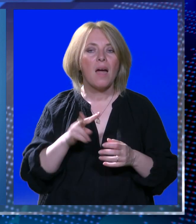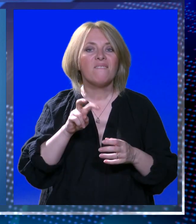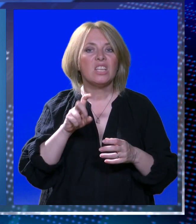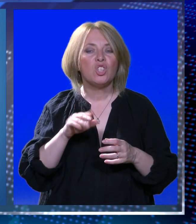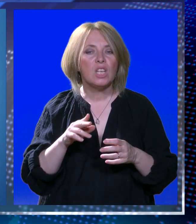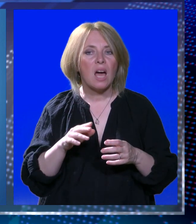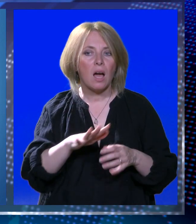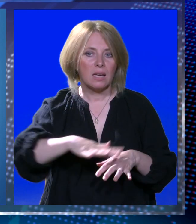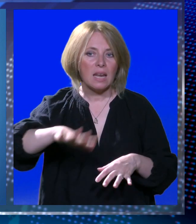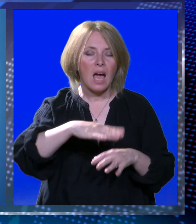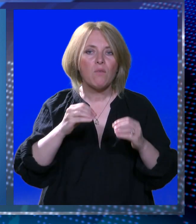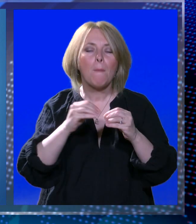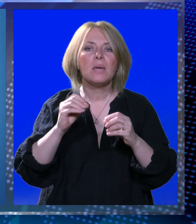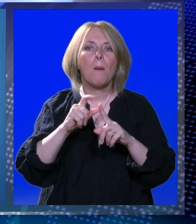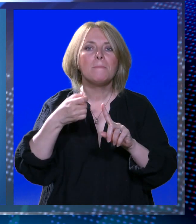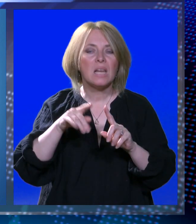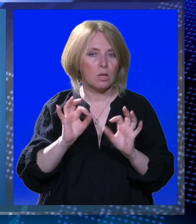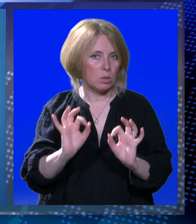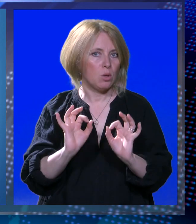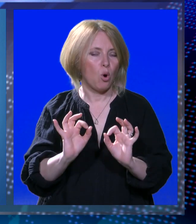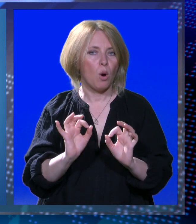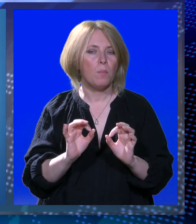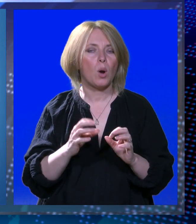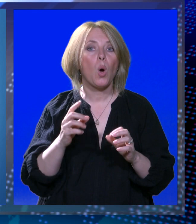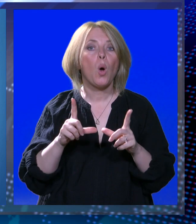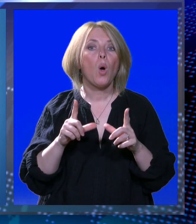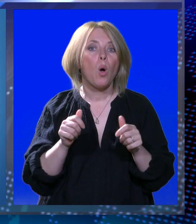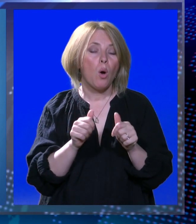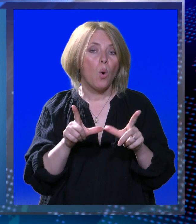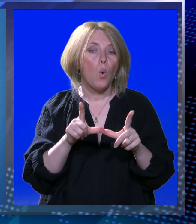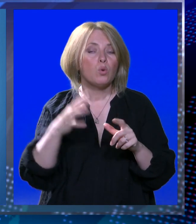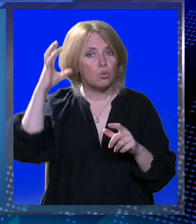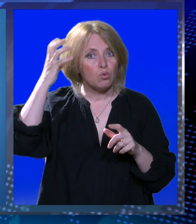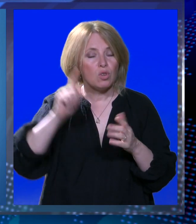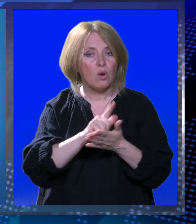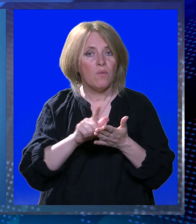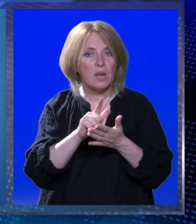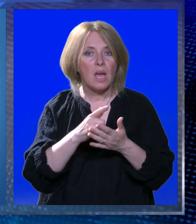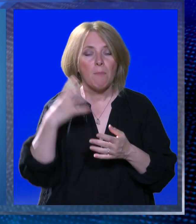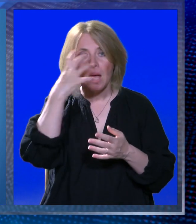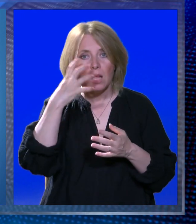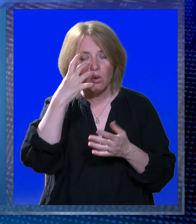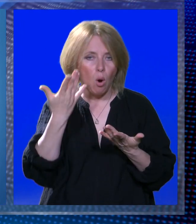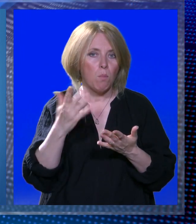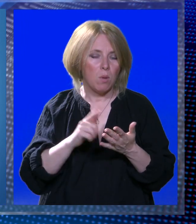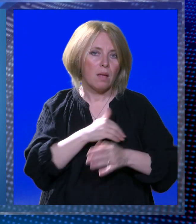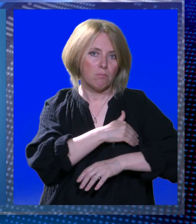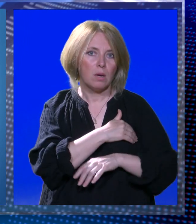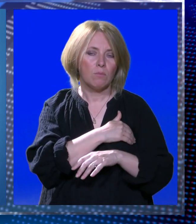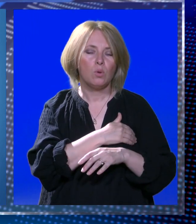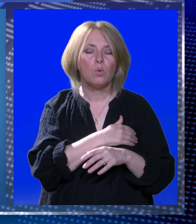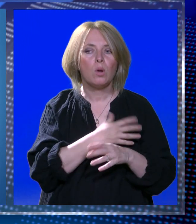U većini krajeva biometeorološke prilike će biti povoljne. U sunčeno vrijeme i prosječno temperature zraka za ovaj dio godine